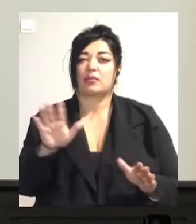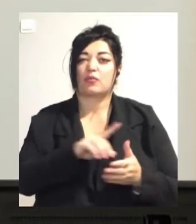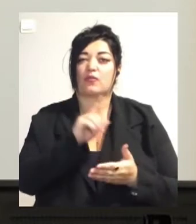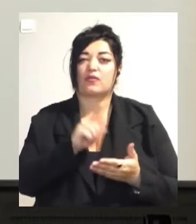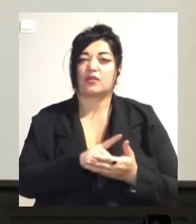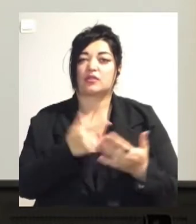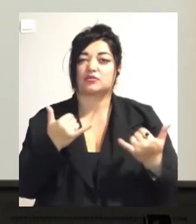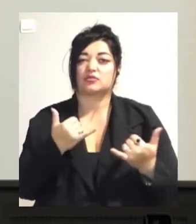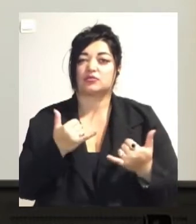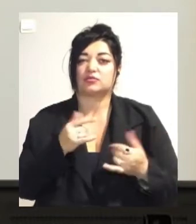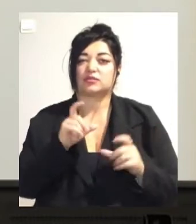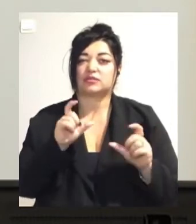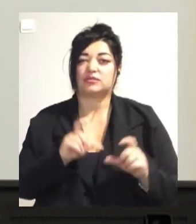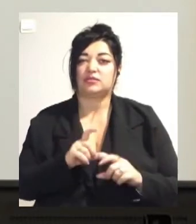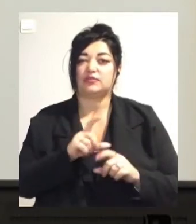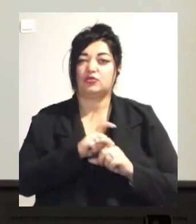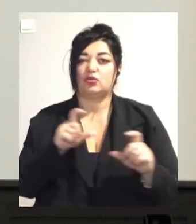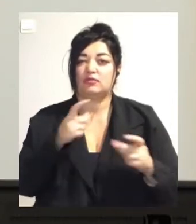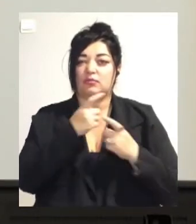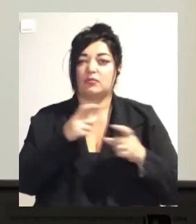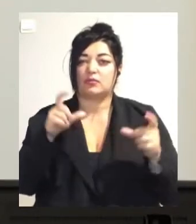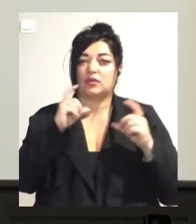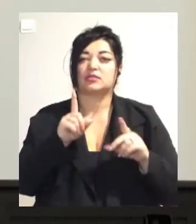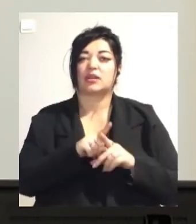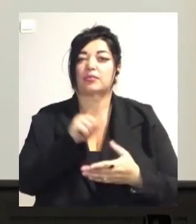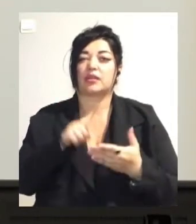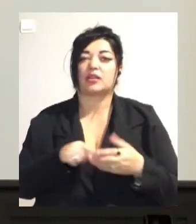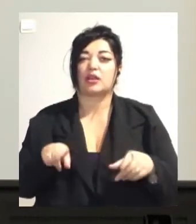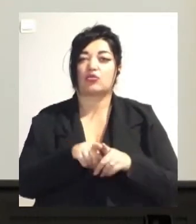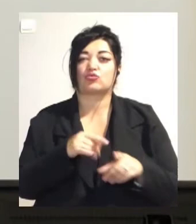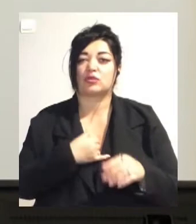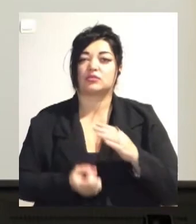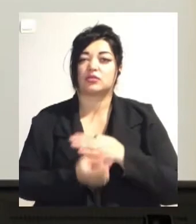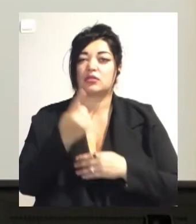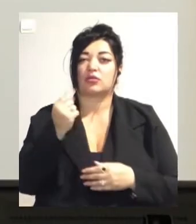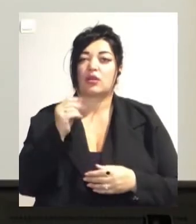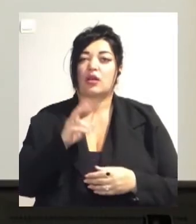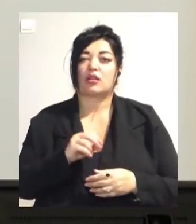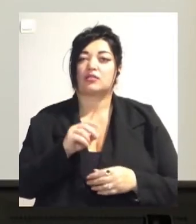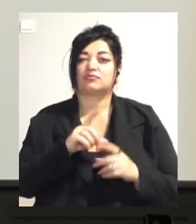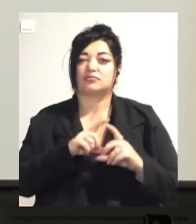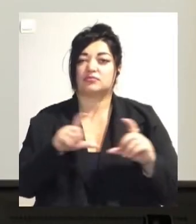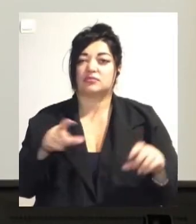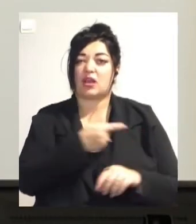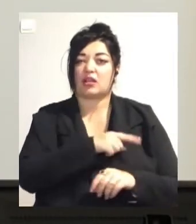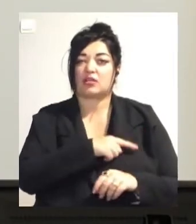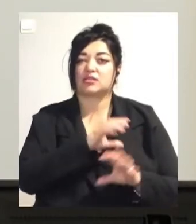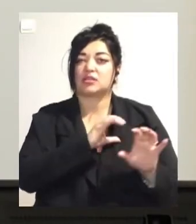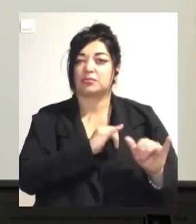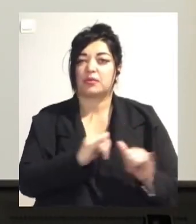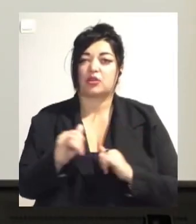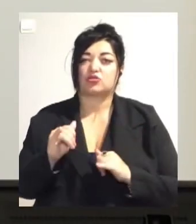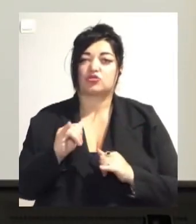школі в масці. Такі питання також до нас надходять. Але заклади забезпечені засобами первинної